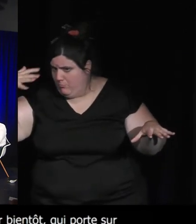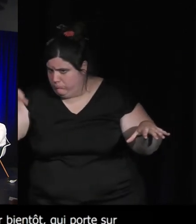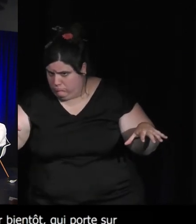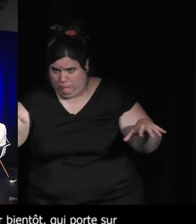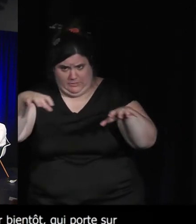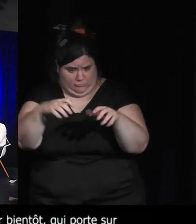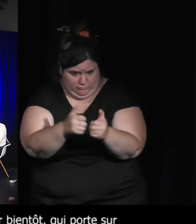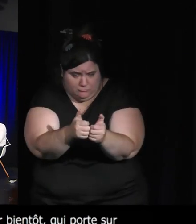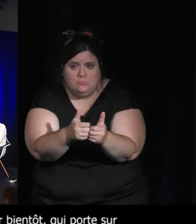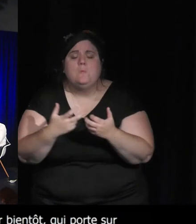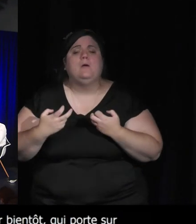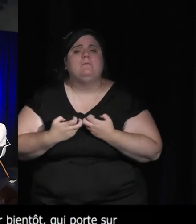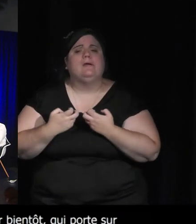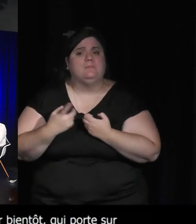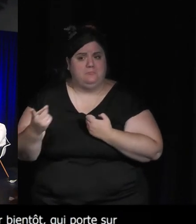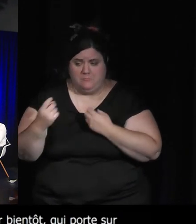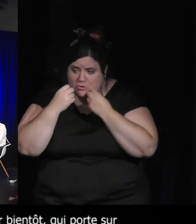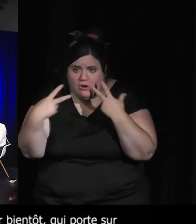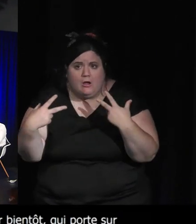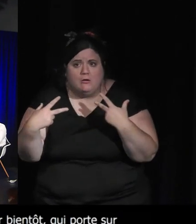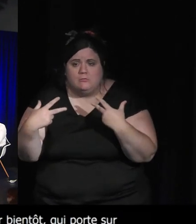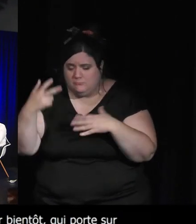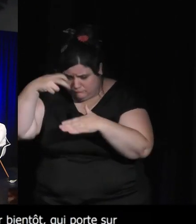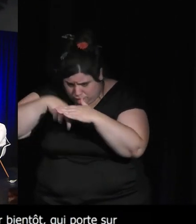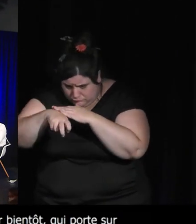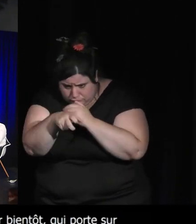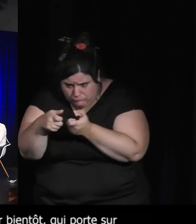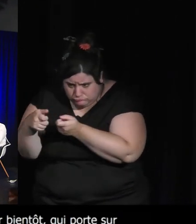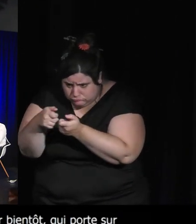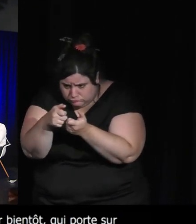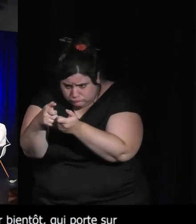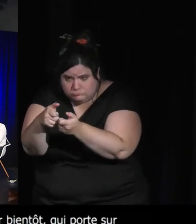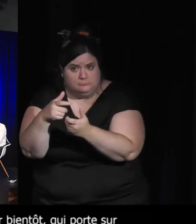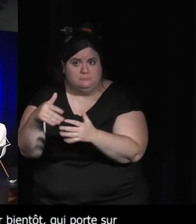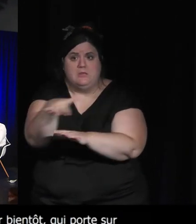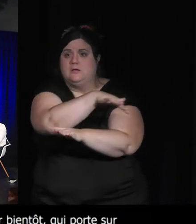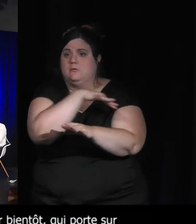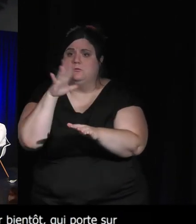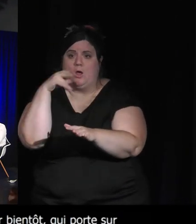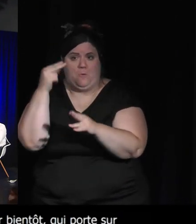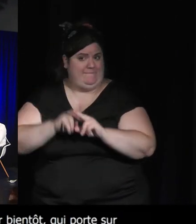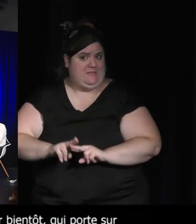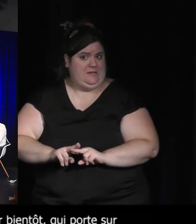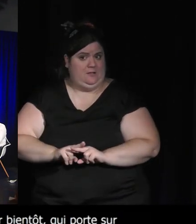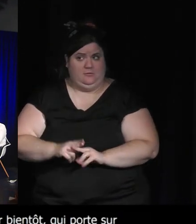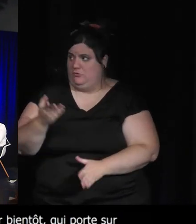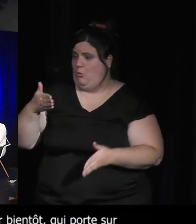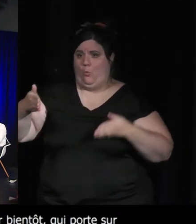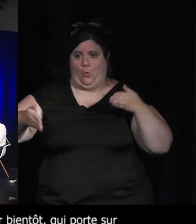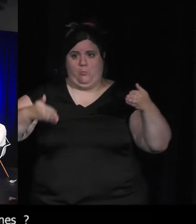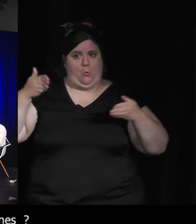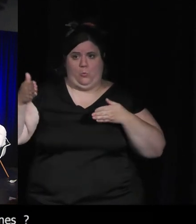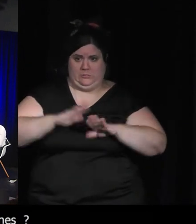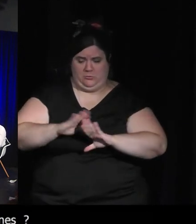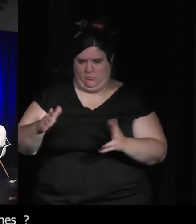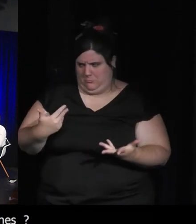jouez un chat qui se retrouve qui évolue dans un monde où il n'y a aucun humain uniquement des robots et donc